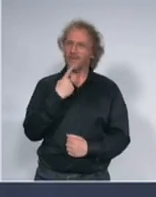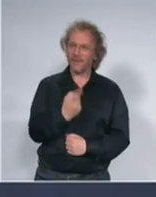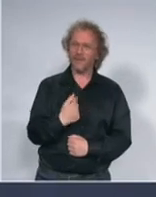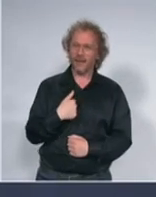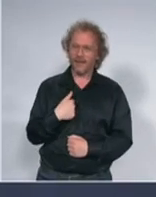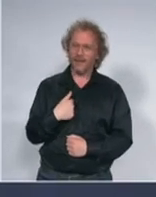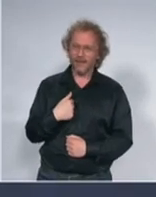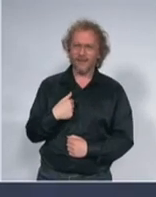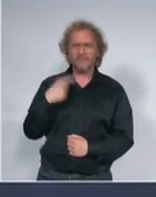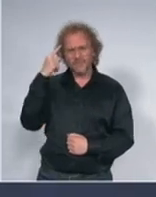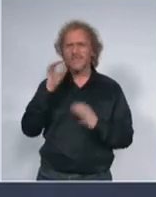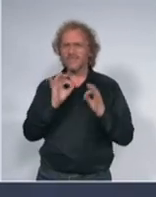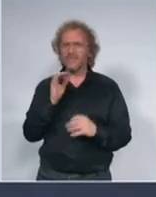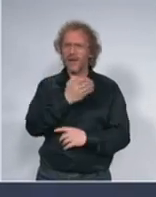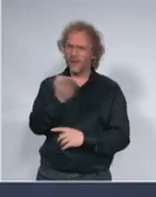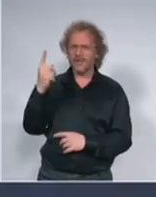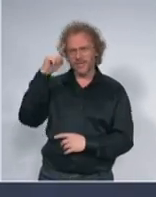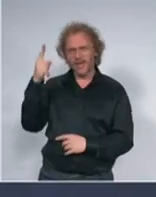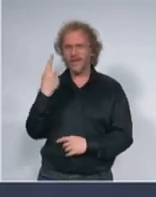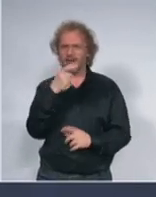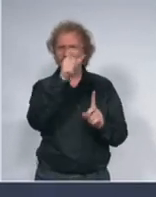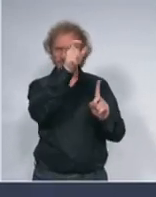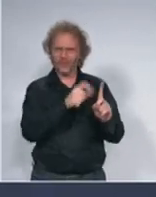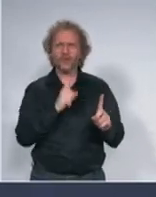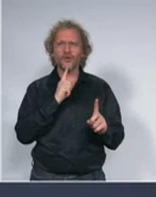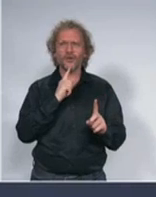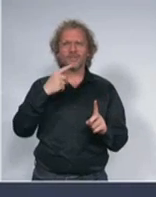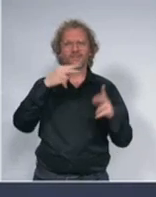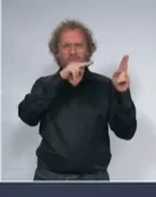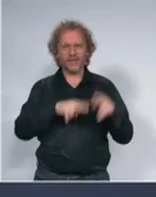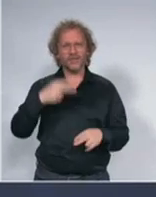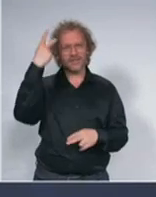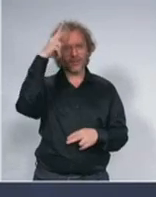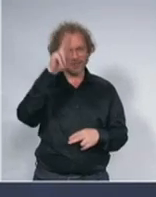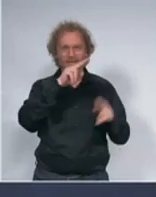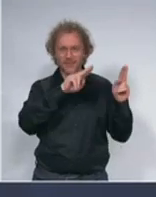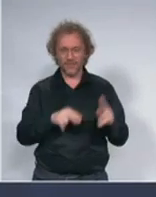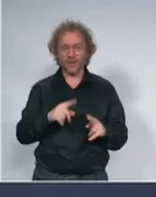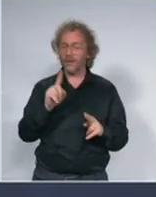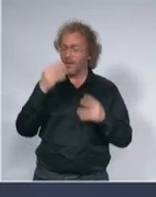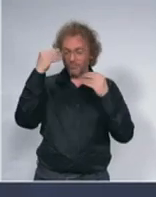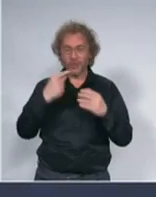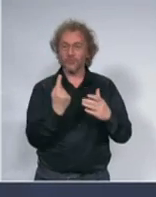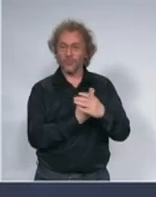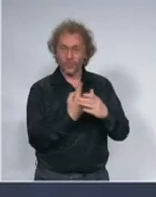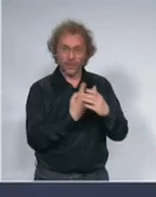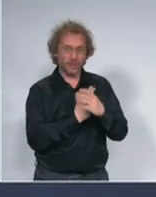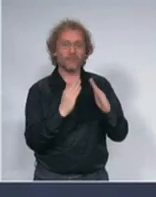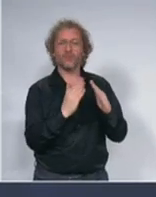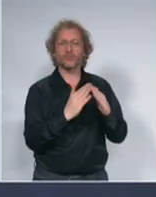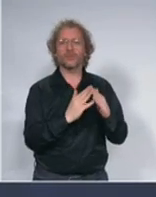čumakr za jednu osobu koja se vratila koja ne poštuje meru obaveznog karantina